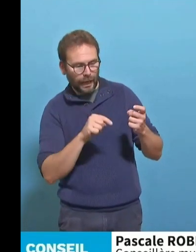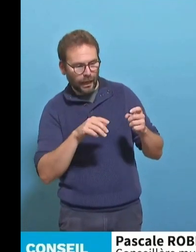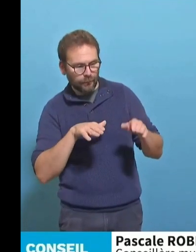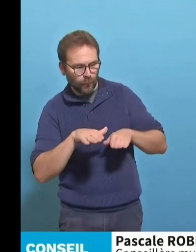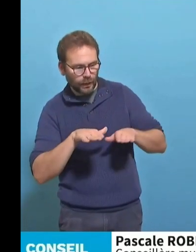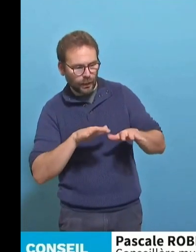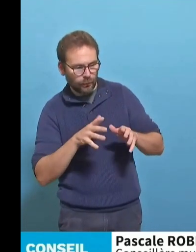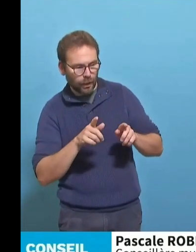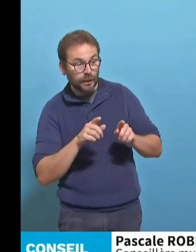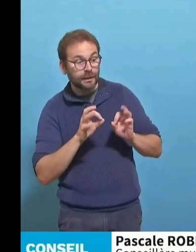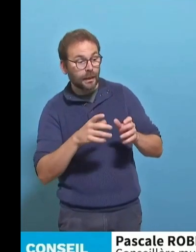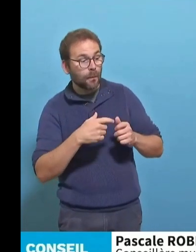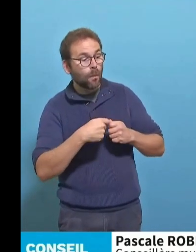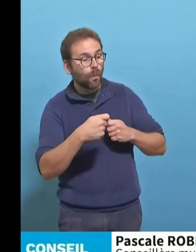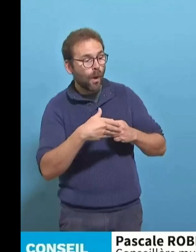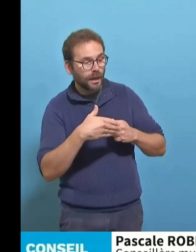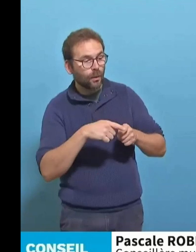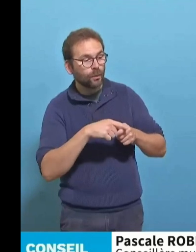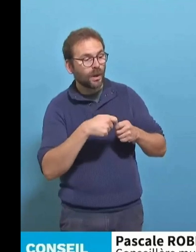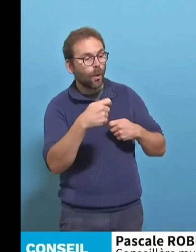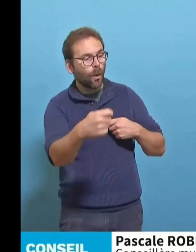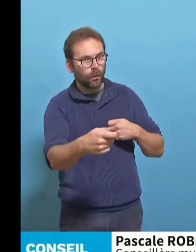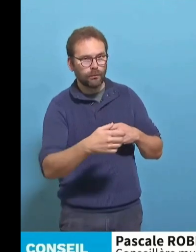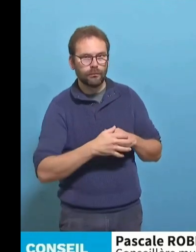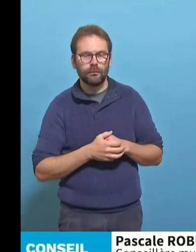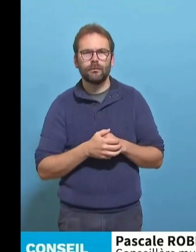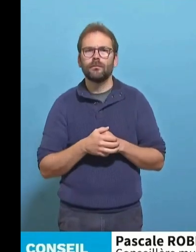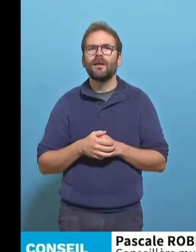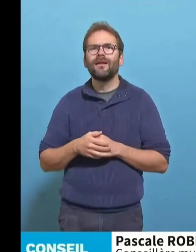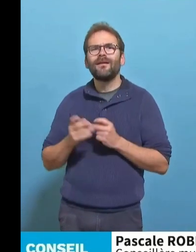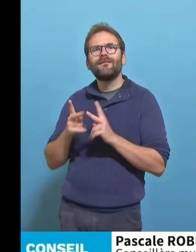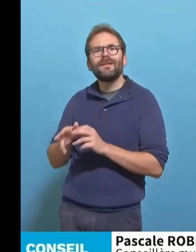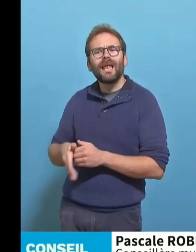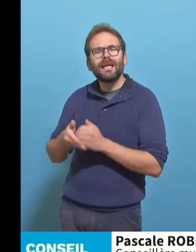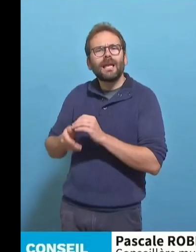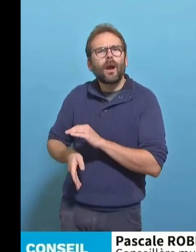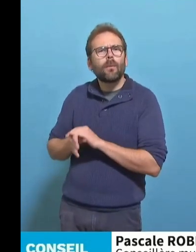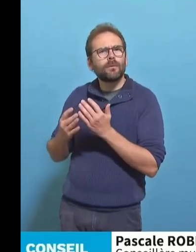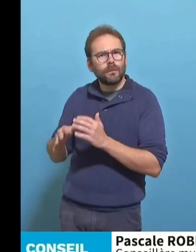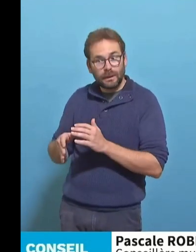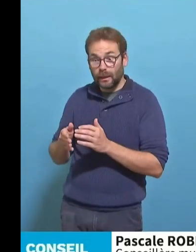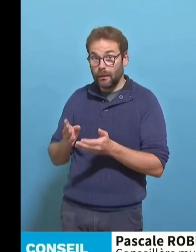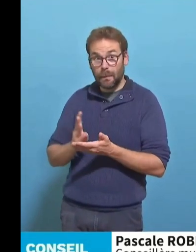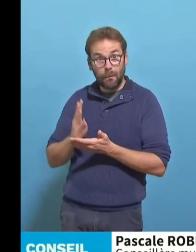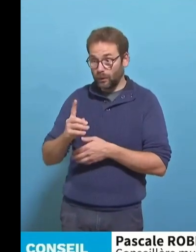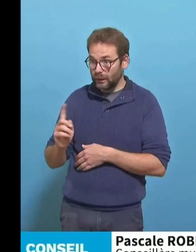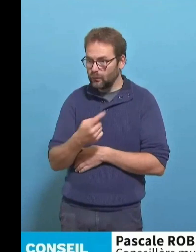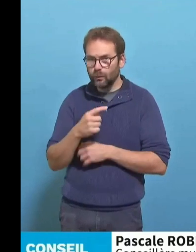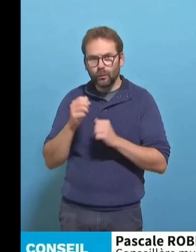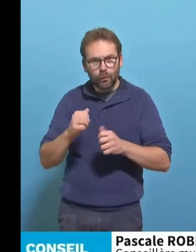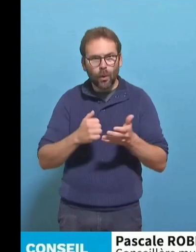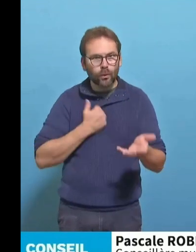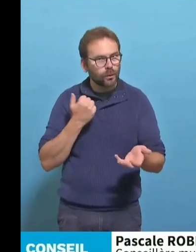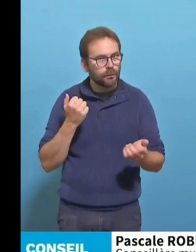et long terme. Aidé par la ville dans ses commencements, chaque projet doit pouvoir trouver son autonomie